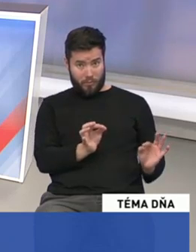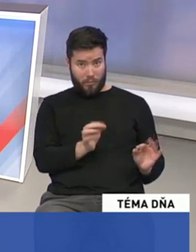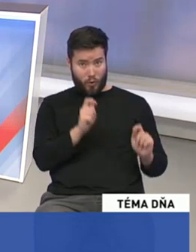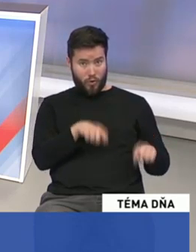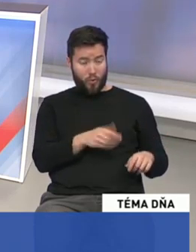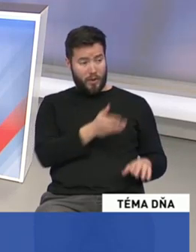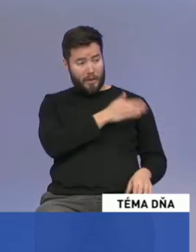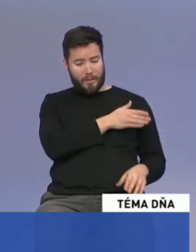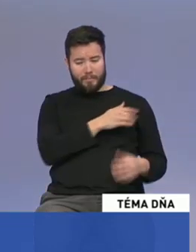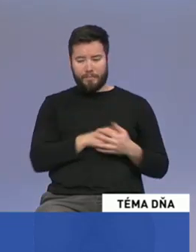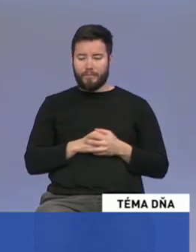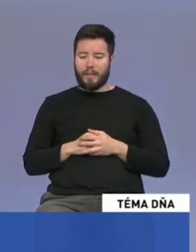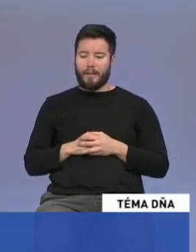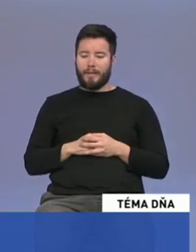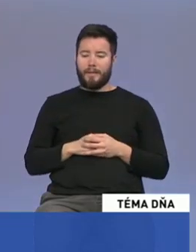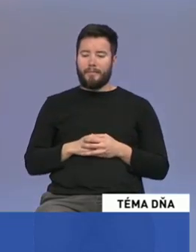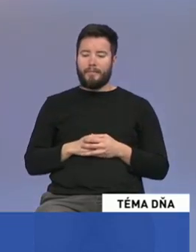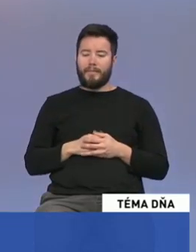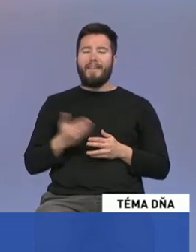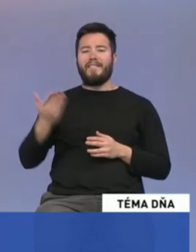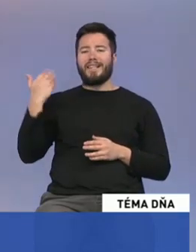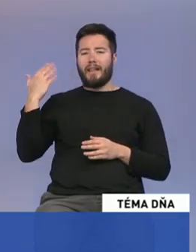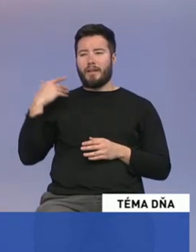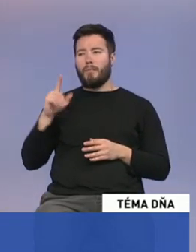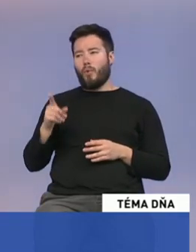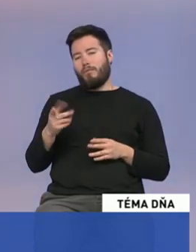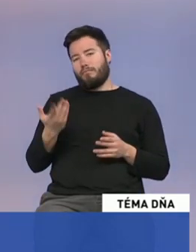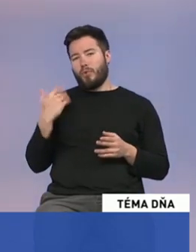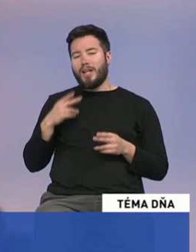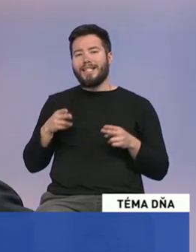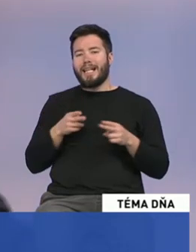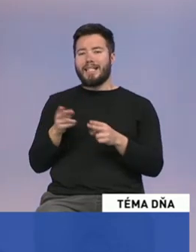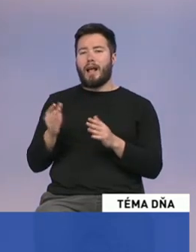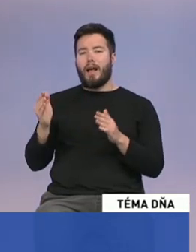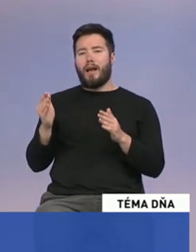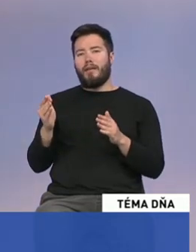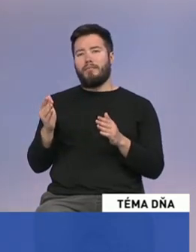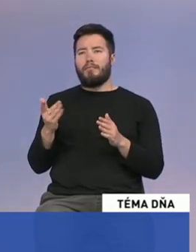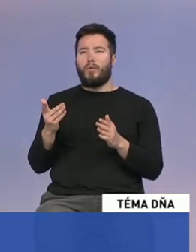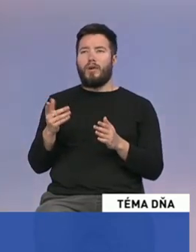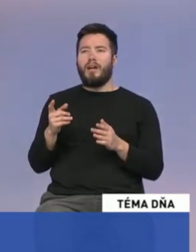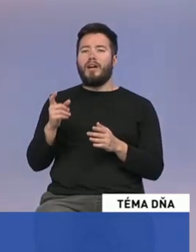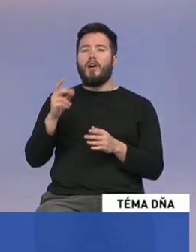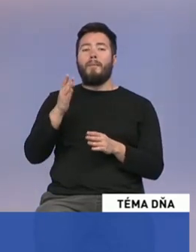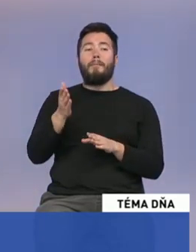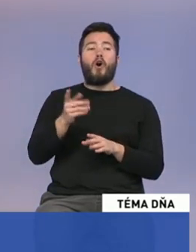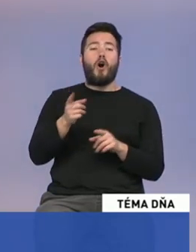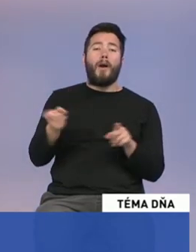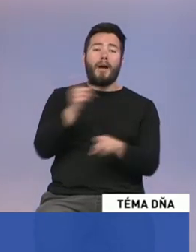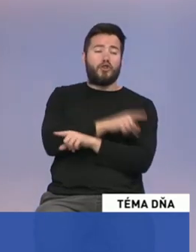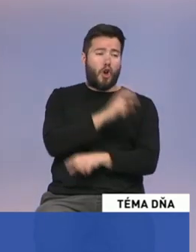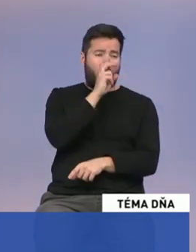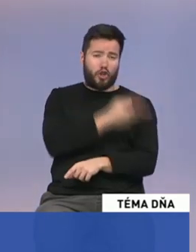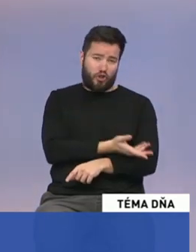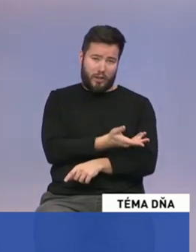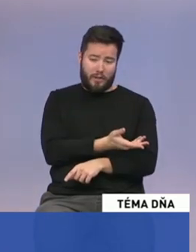vtedy bolo to cesta menšieho zla. Jednoducho to, čo bola na tej druhej strane, to bolo to liberálne